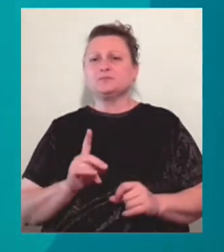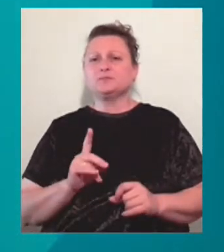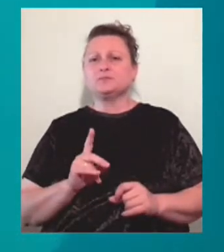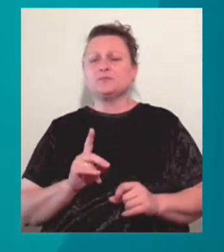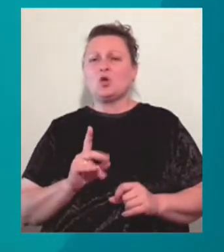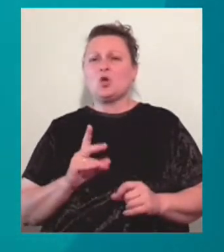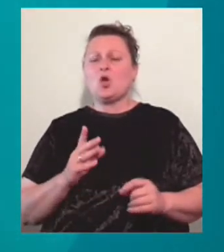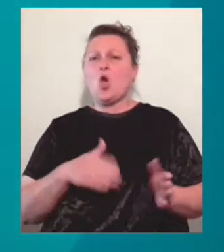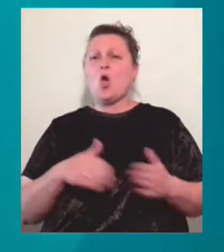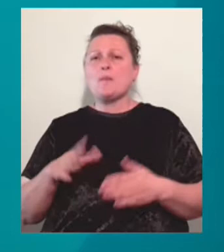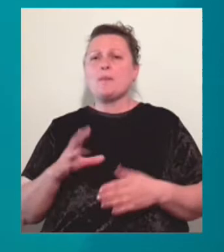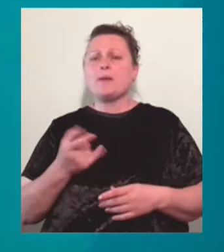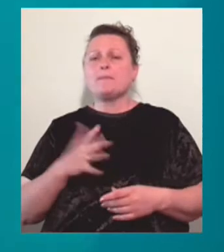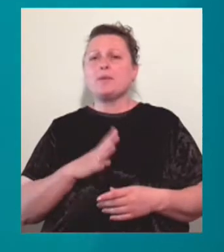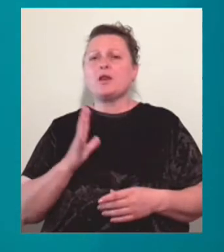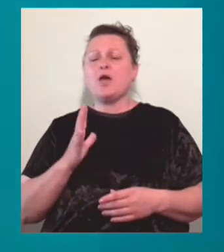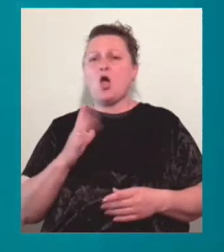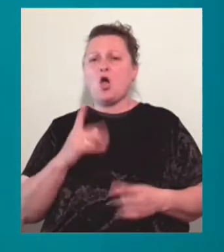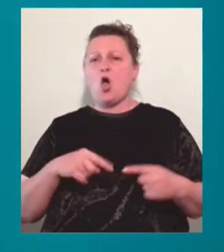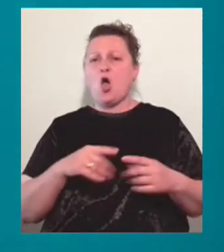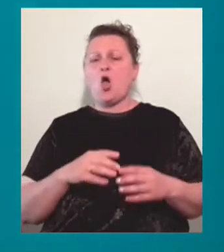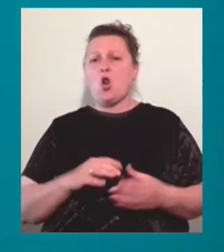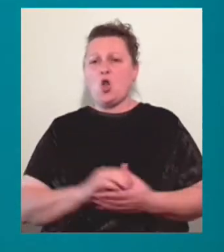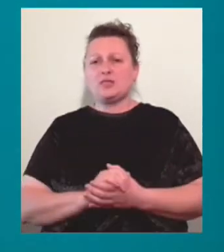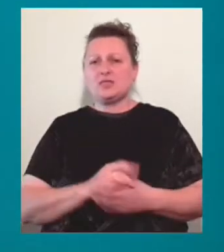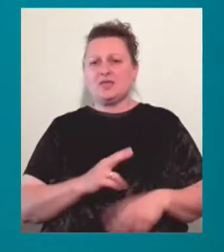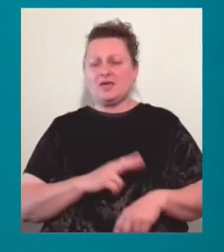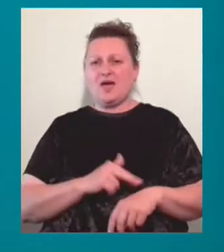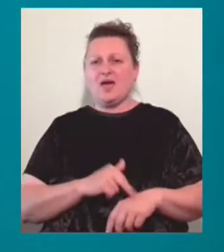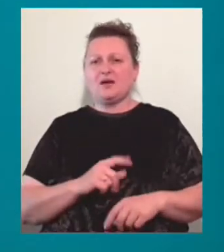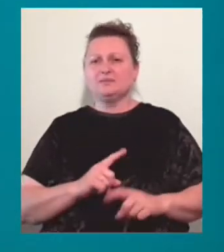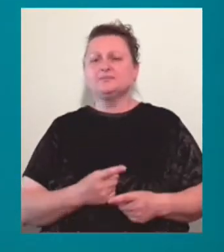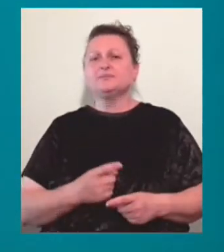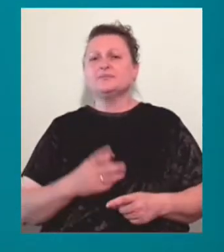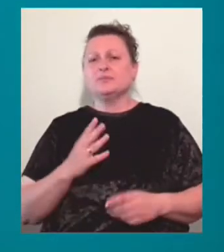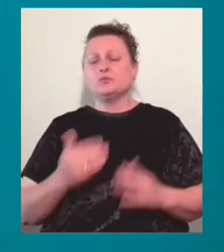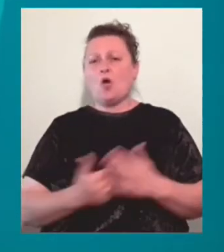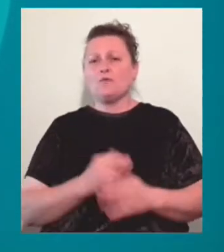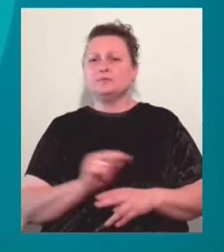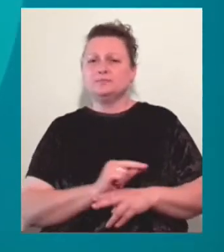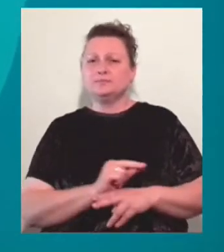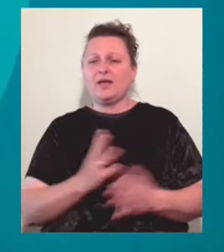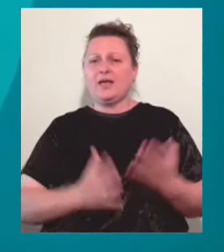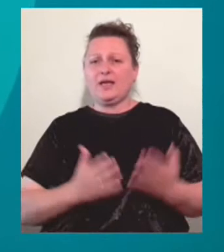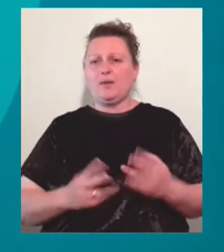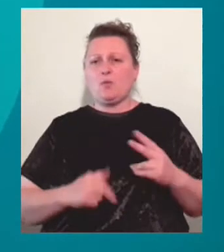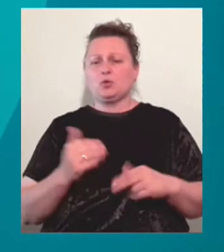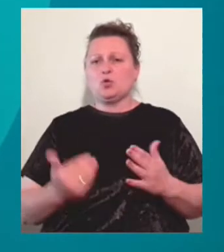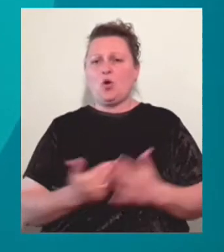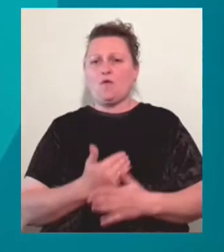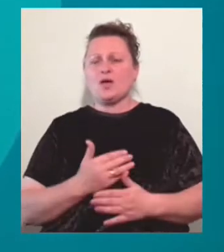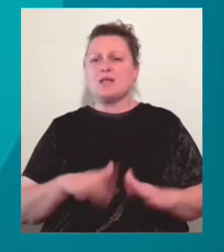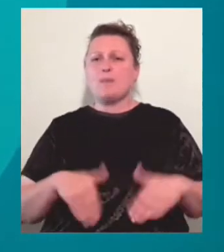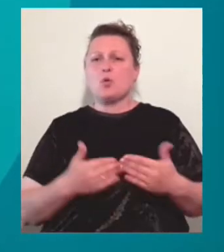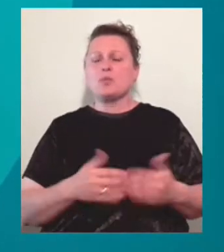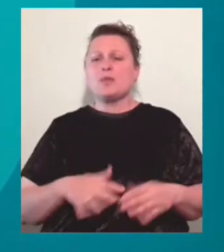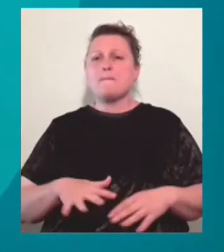колонії, пропонуватимуть інвесторам, щоб ремонтувати ізолятори або будувати нові. Працівників колонії звільнять та запропонують їм роботу